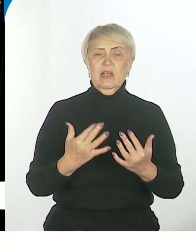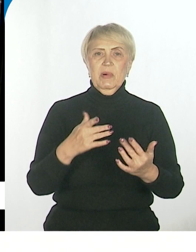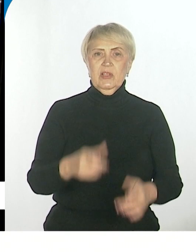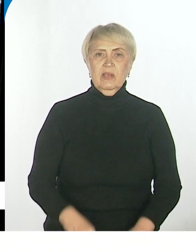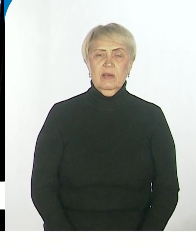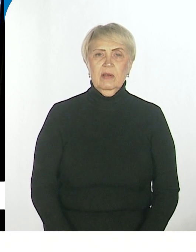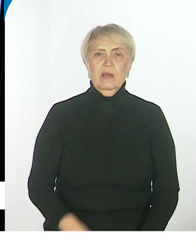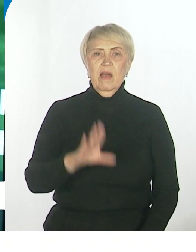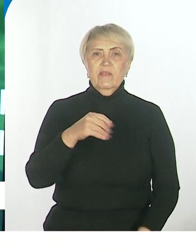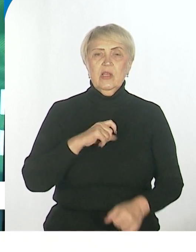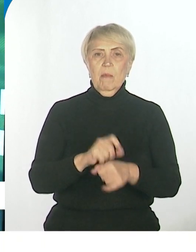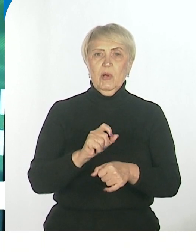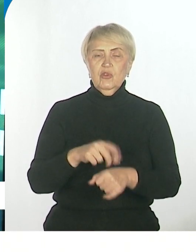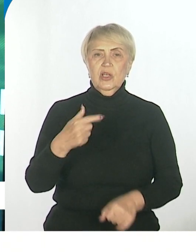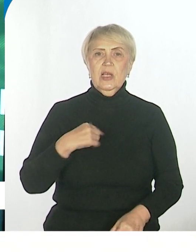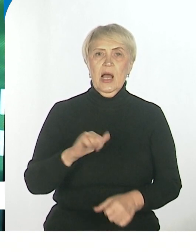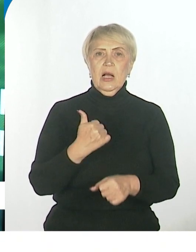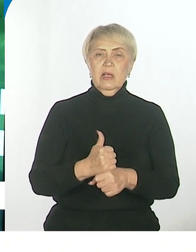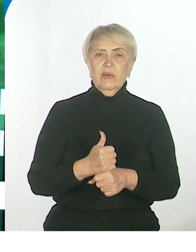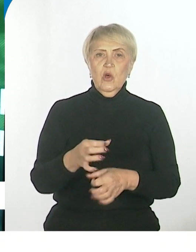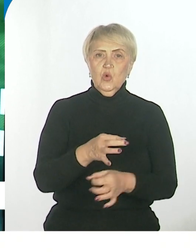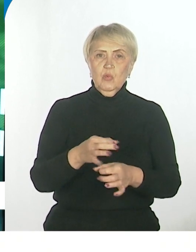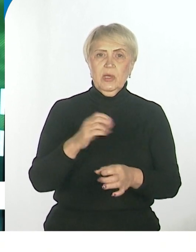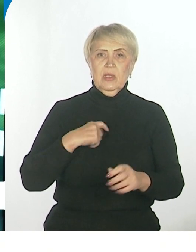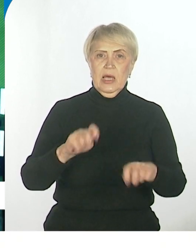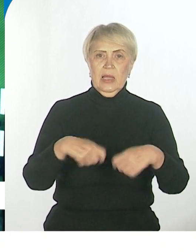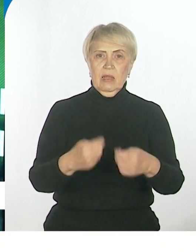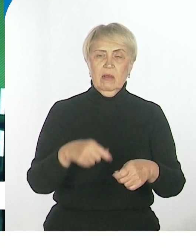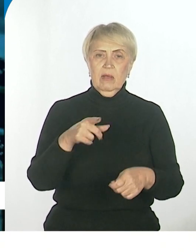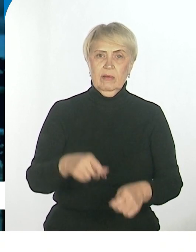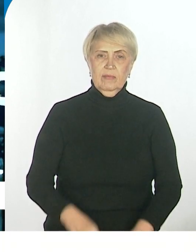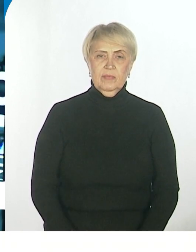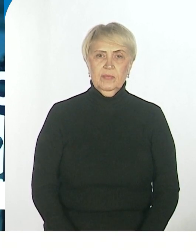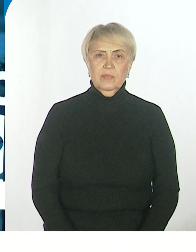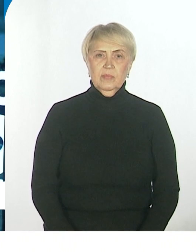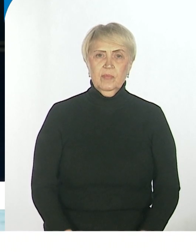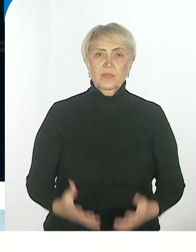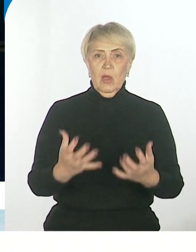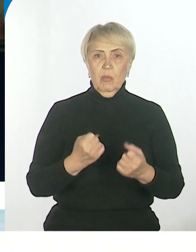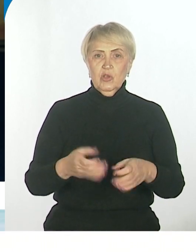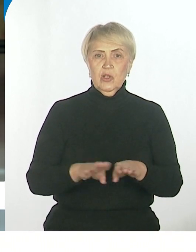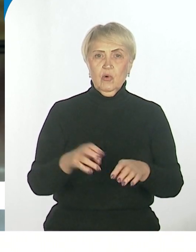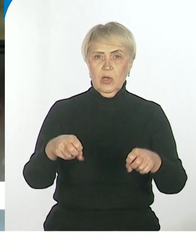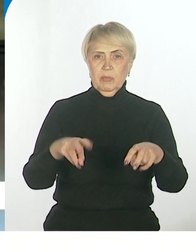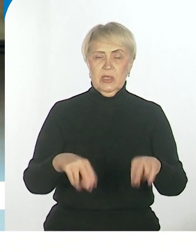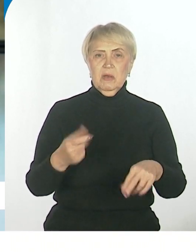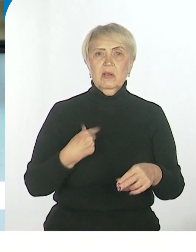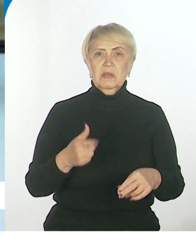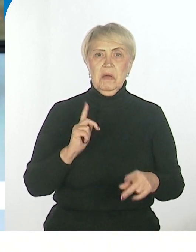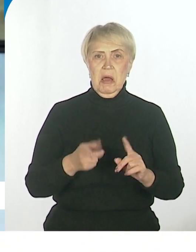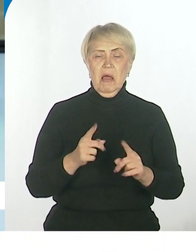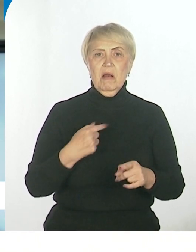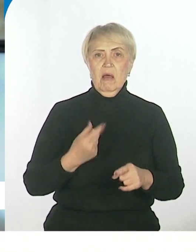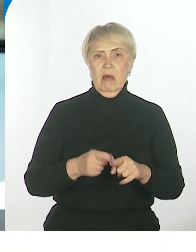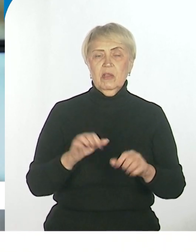все поручения главой субъекта уже дал. Ну, то есть получить такую специальность реально? Да, реально. То в общем-то,